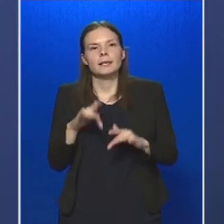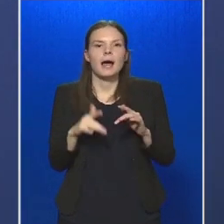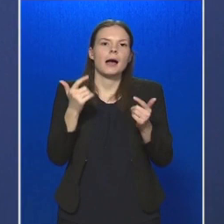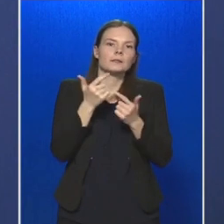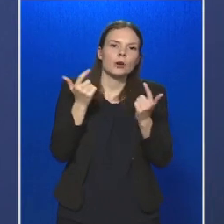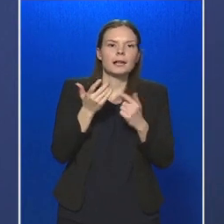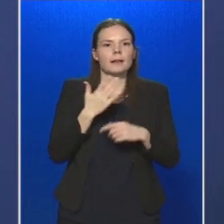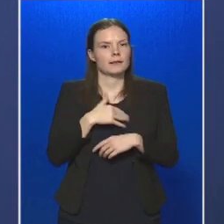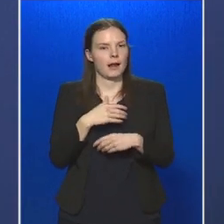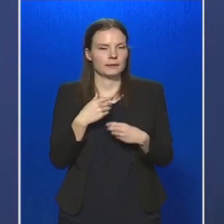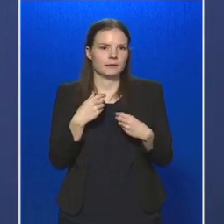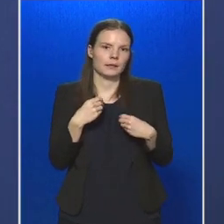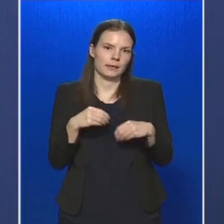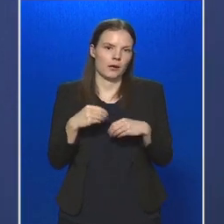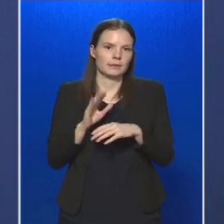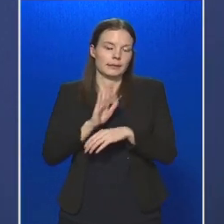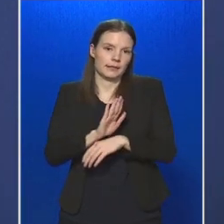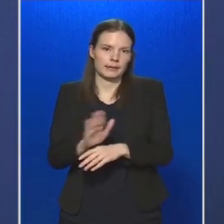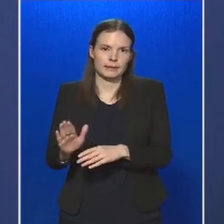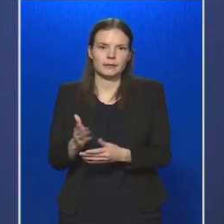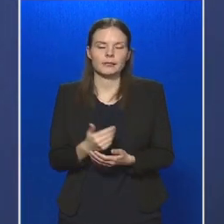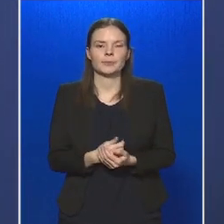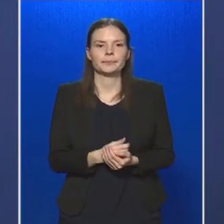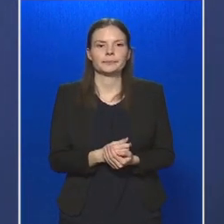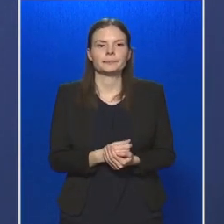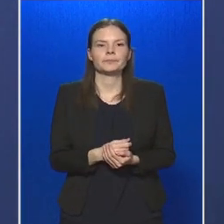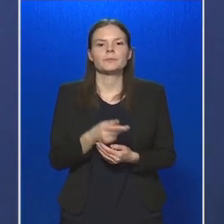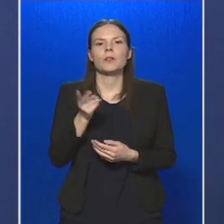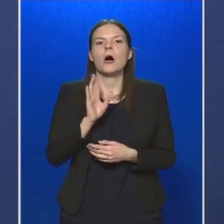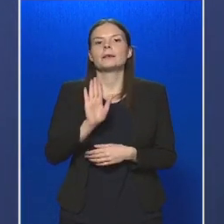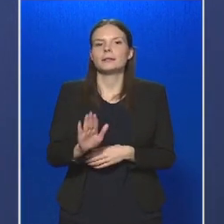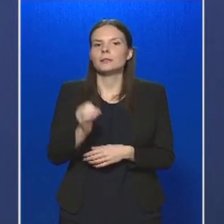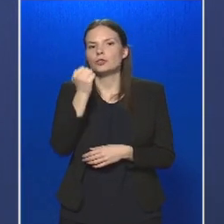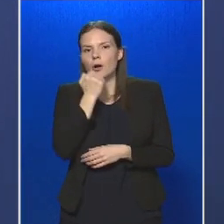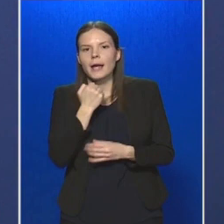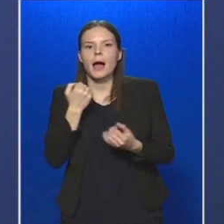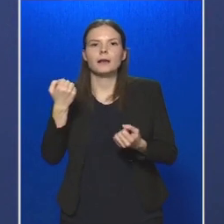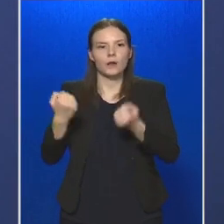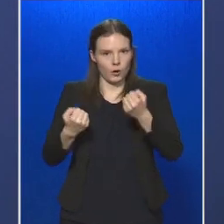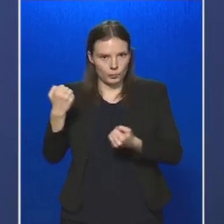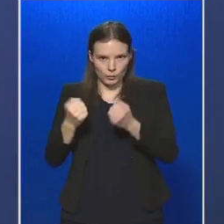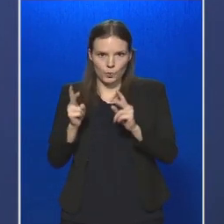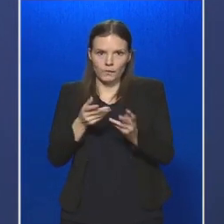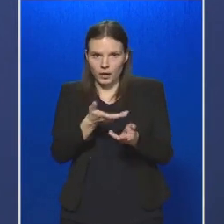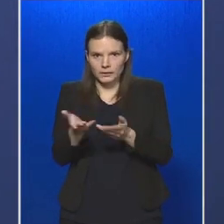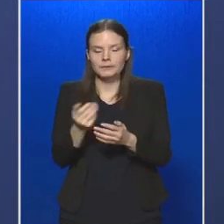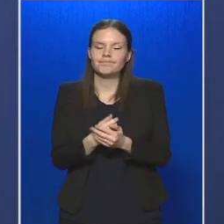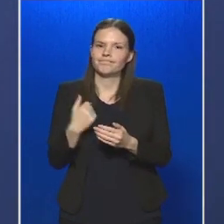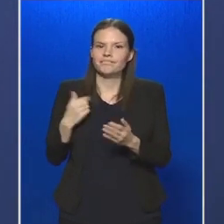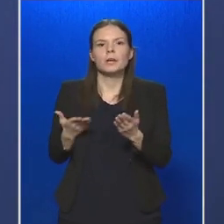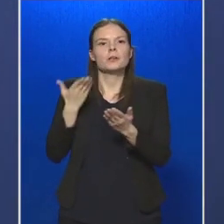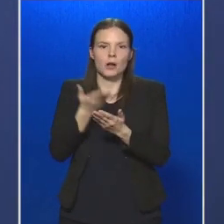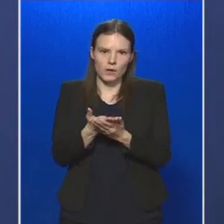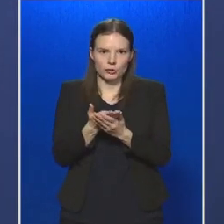szeretnék adni az ő részükre. Akinek van saját autója, javaslom, hogy